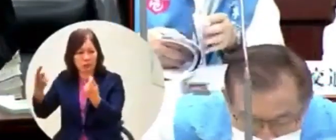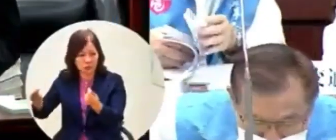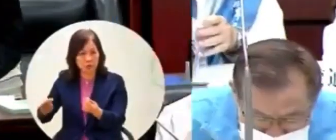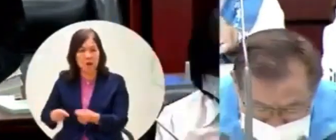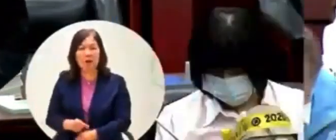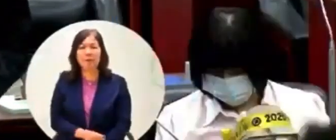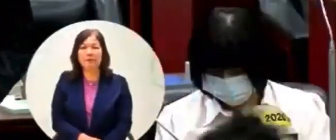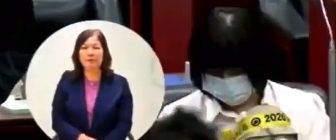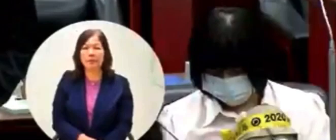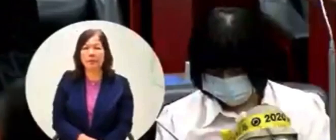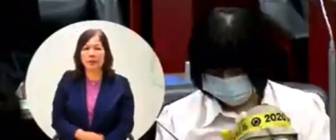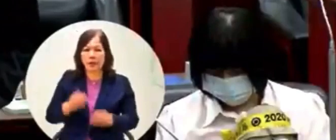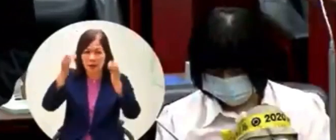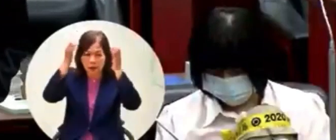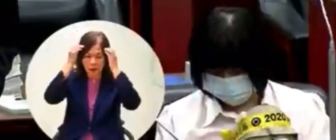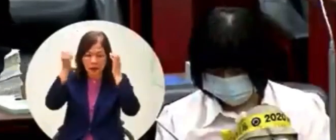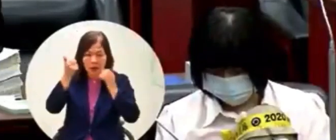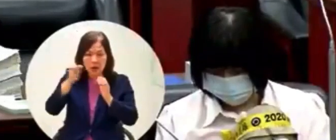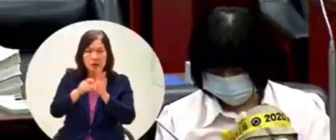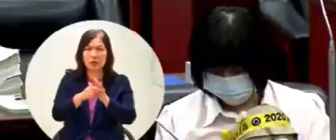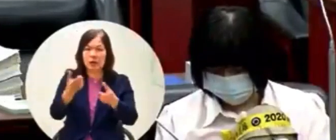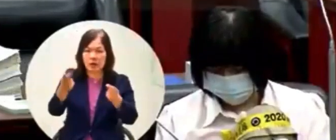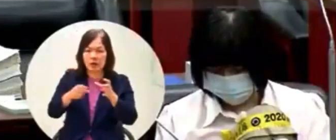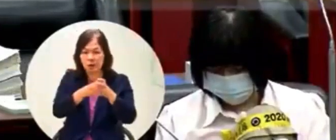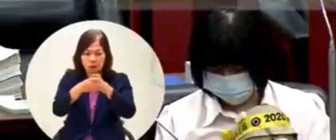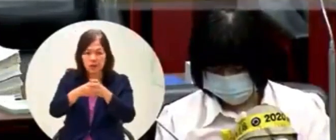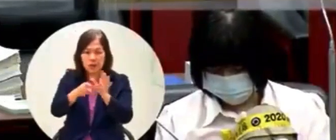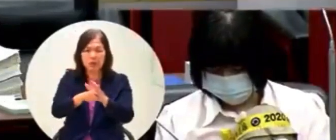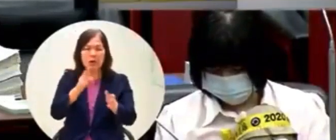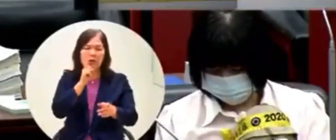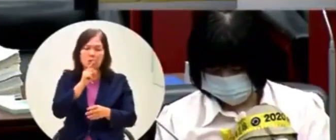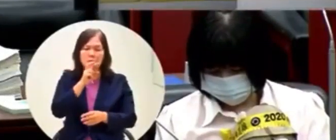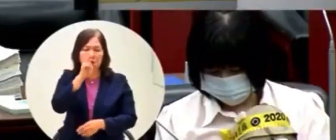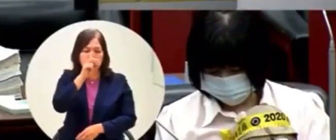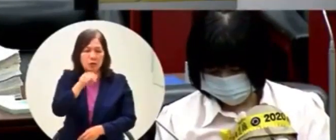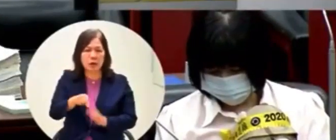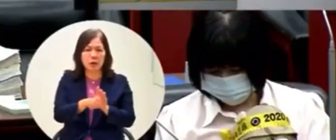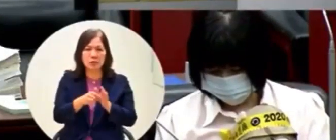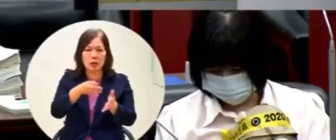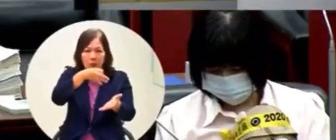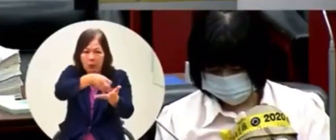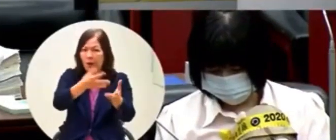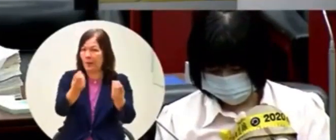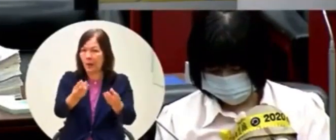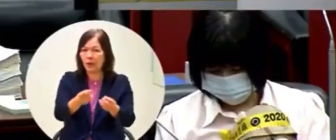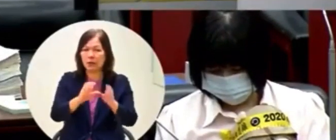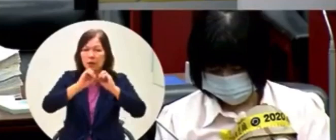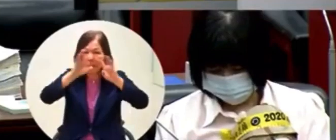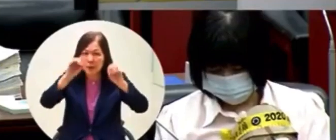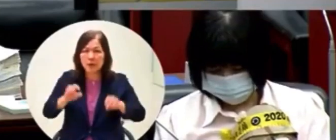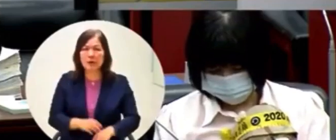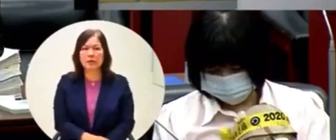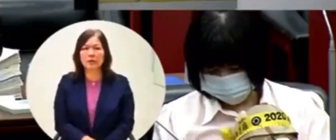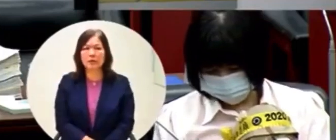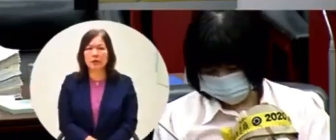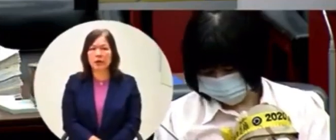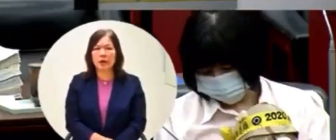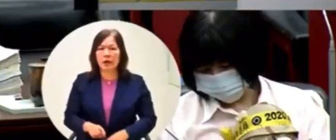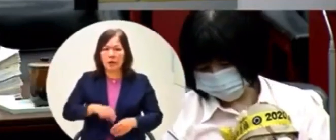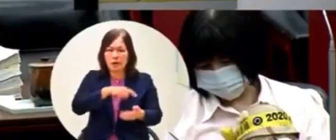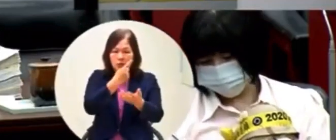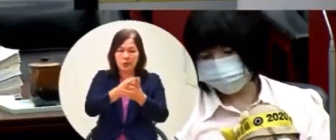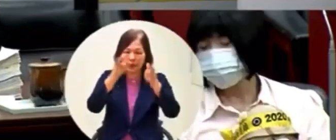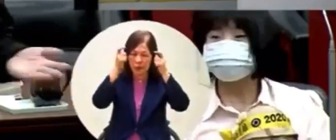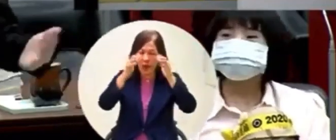跟你的團隊你也不應該用這種文宣沒有署名的文宣全高雄市花